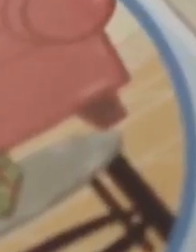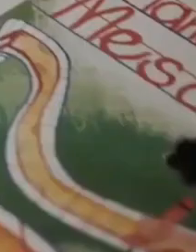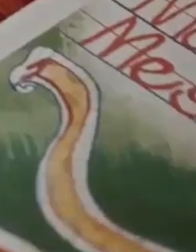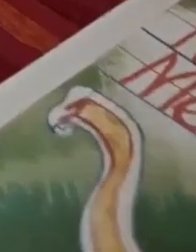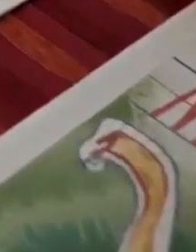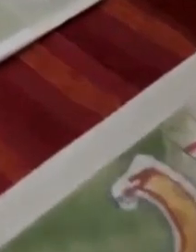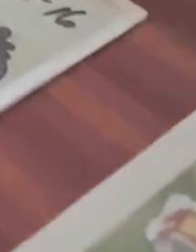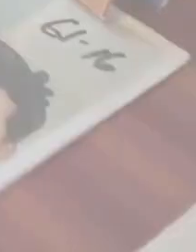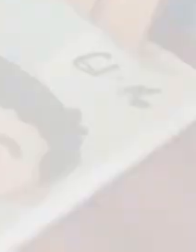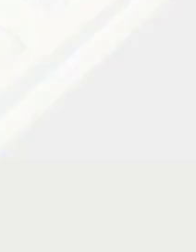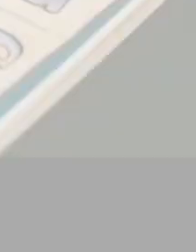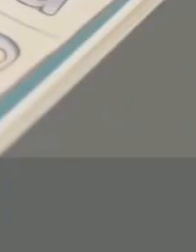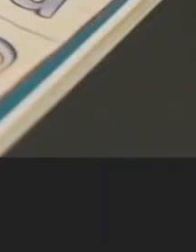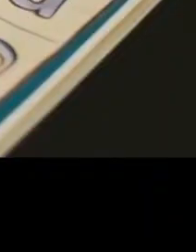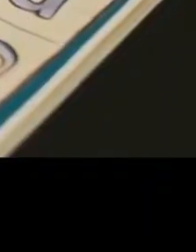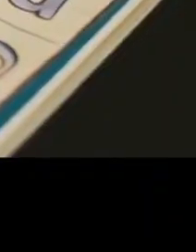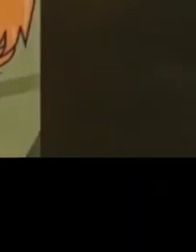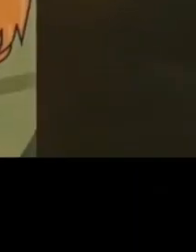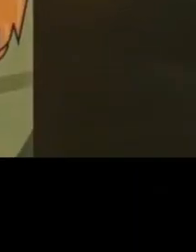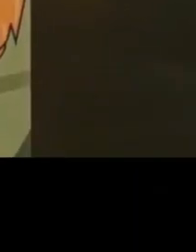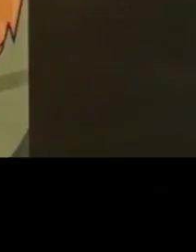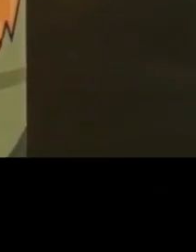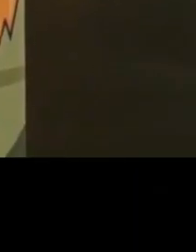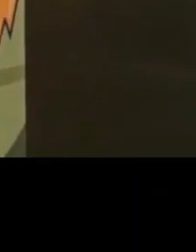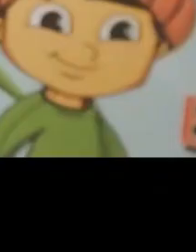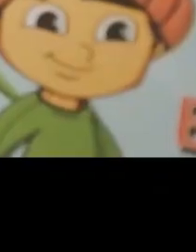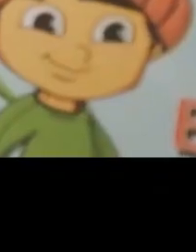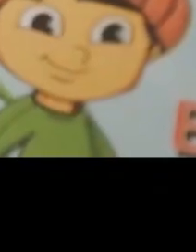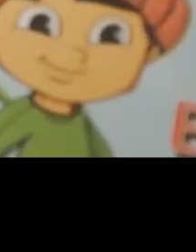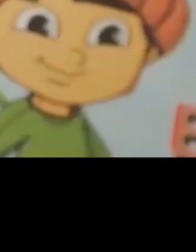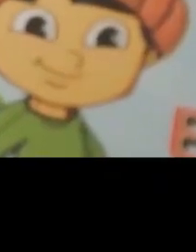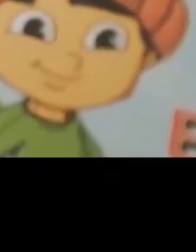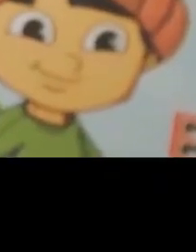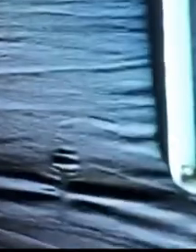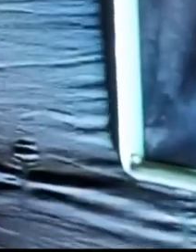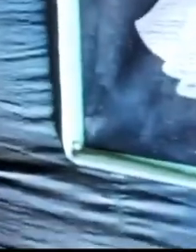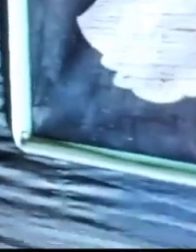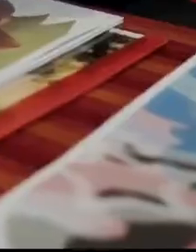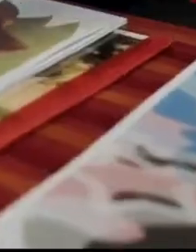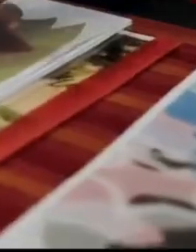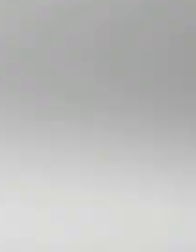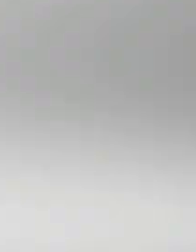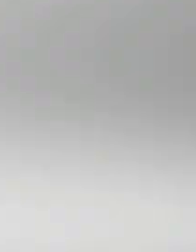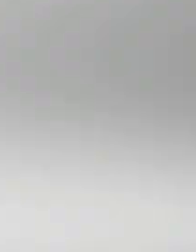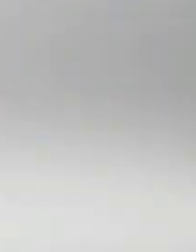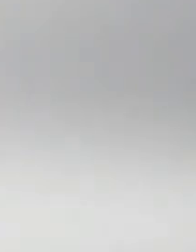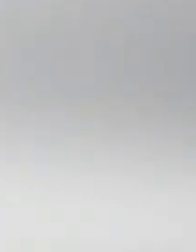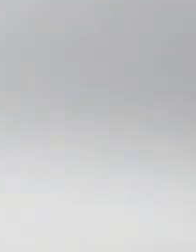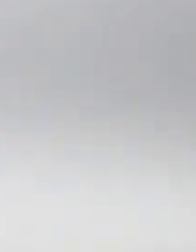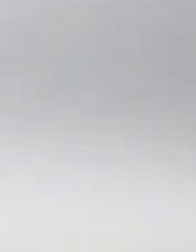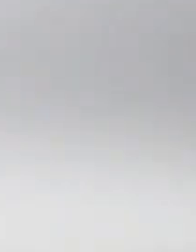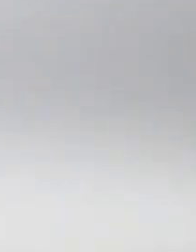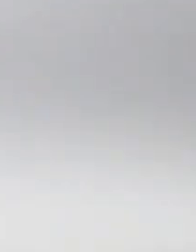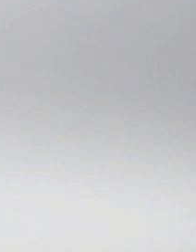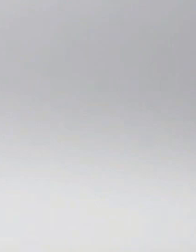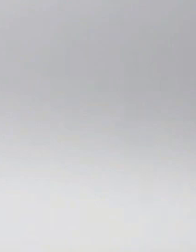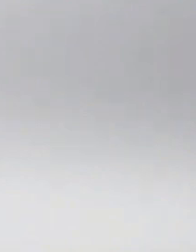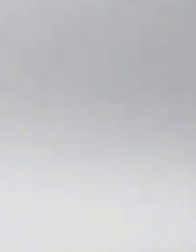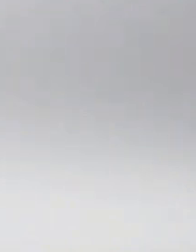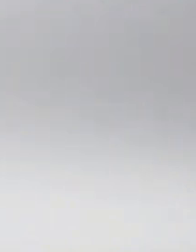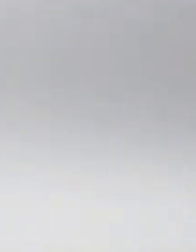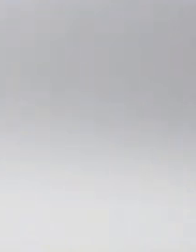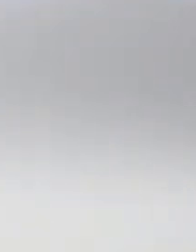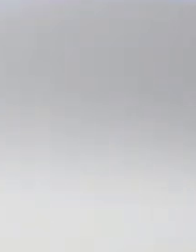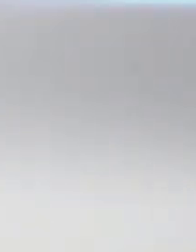Mano'n, makinig, matuto Mano'n, makinig, at matuto